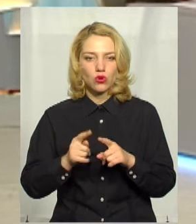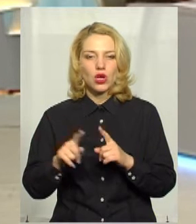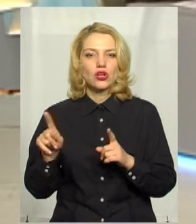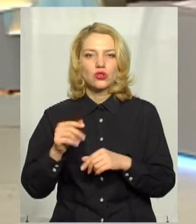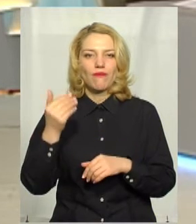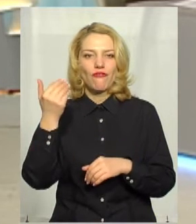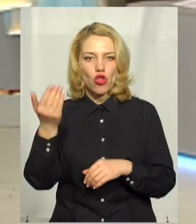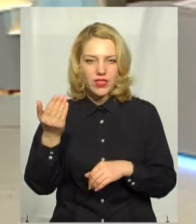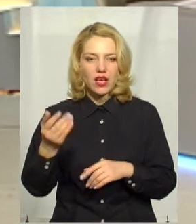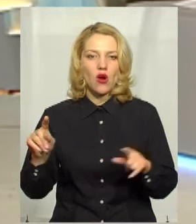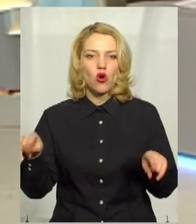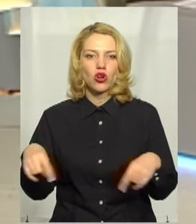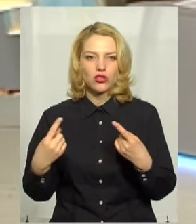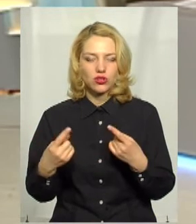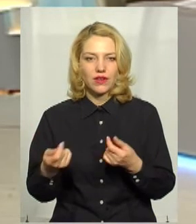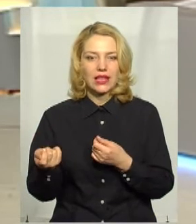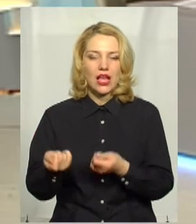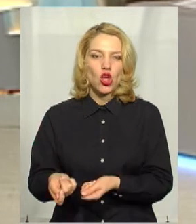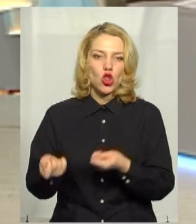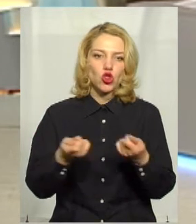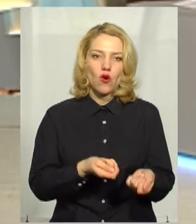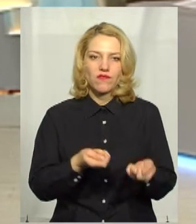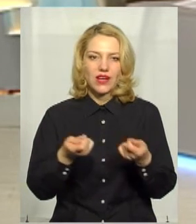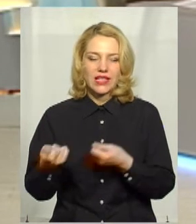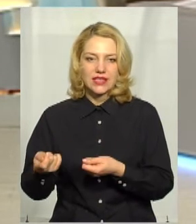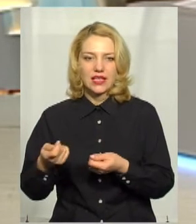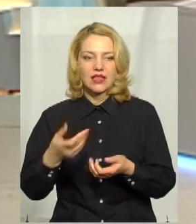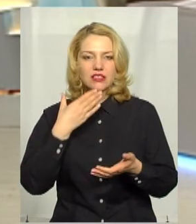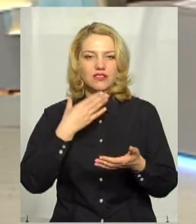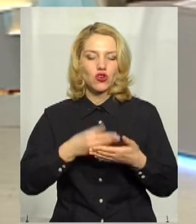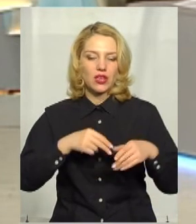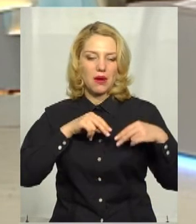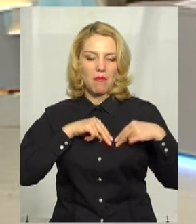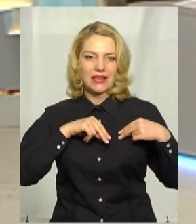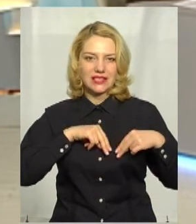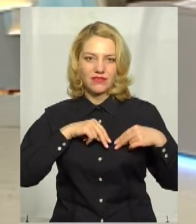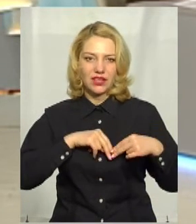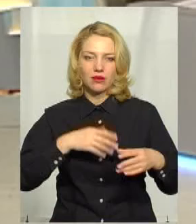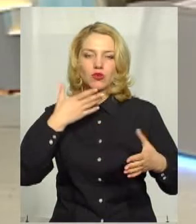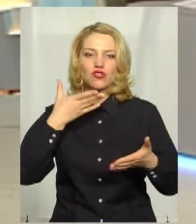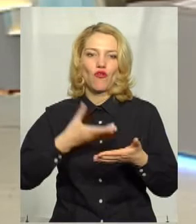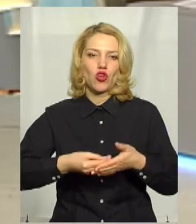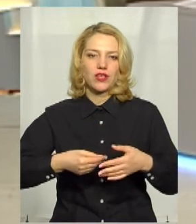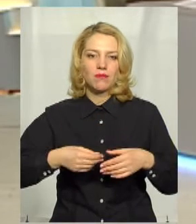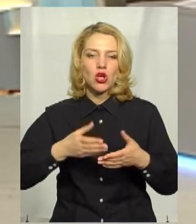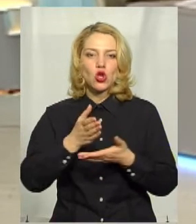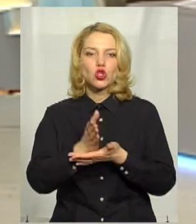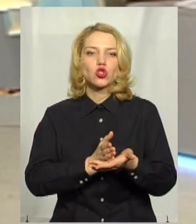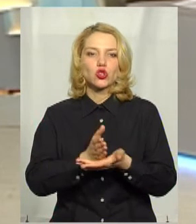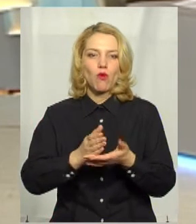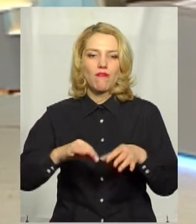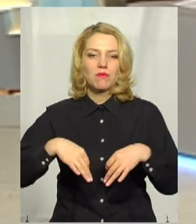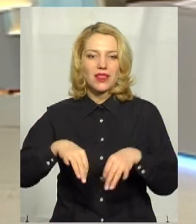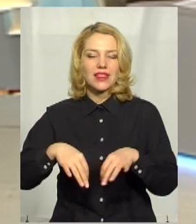довезення працівників своїм службовим транспортом, такі спеціальні перевезення